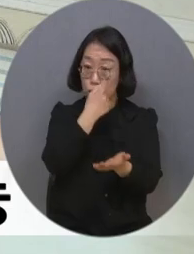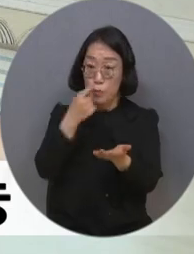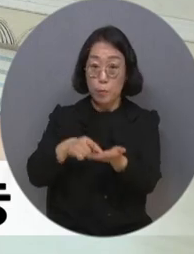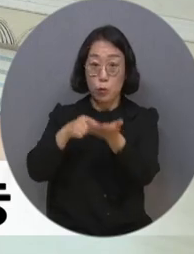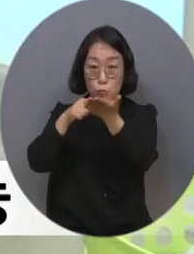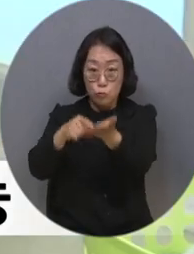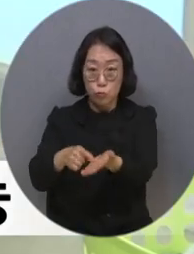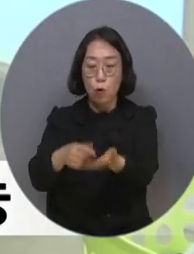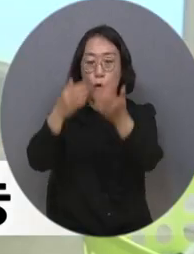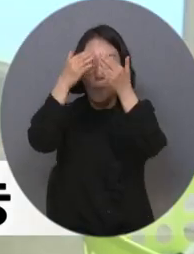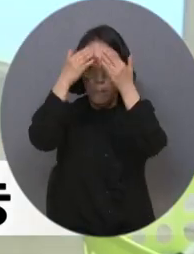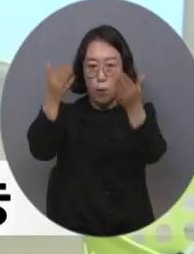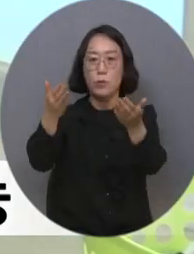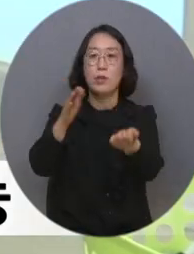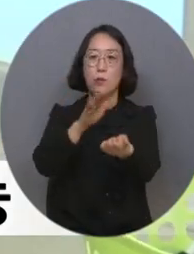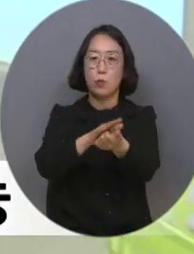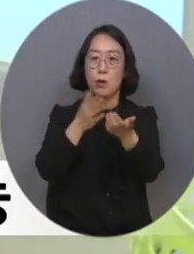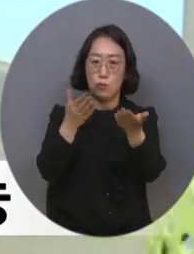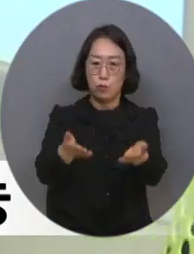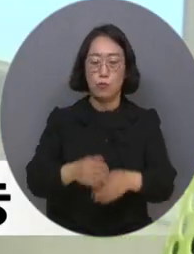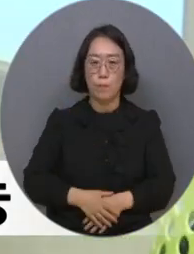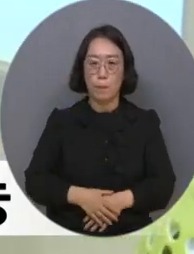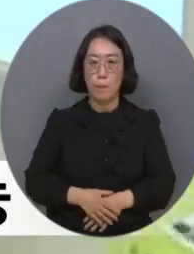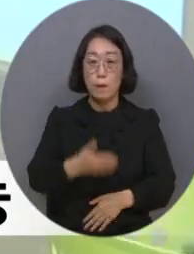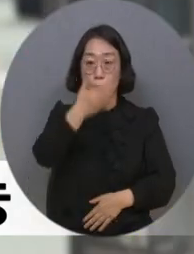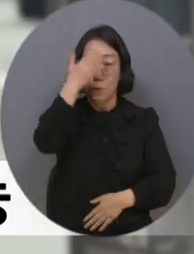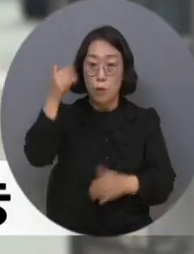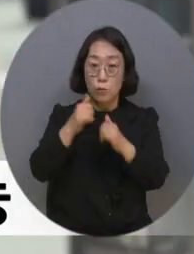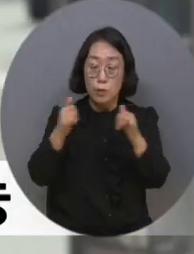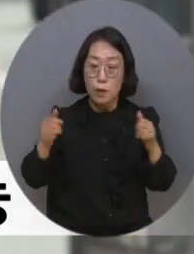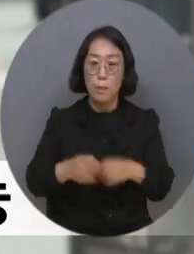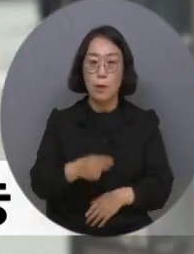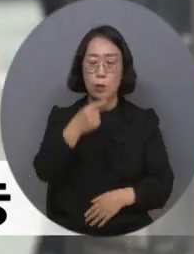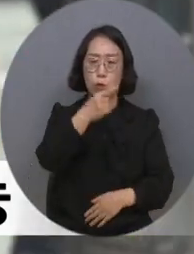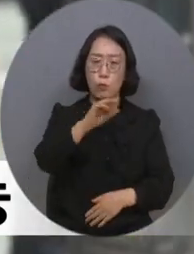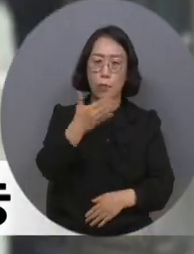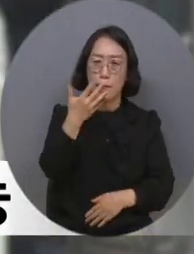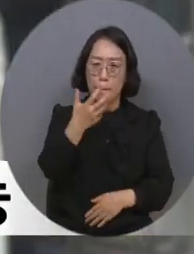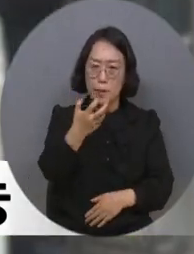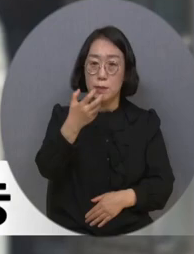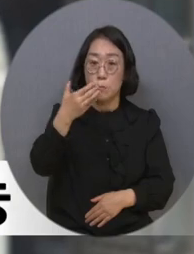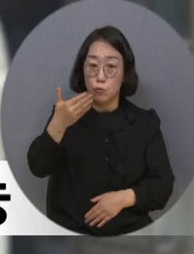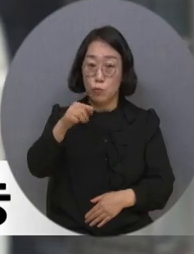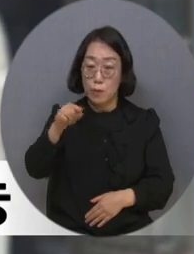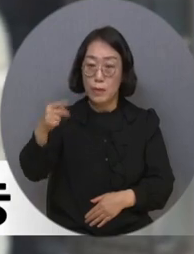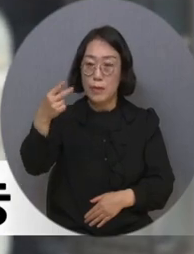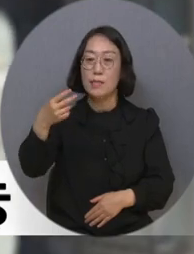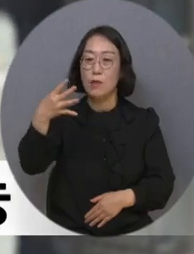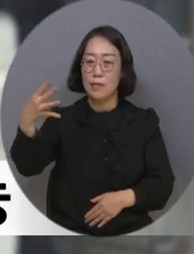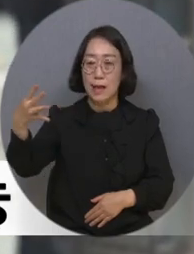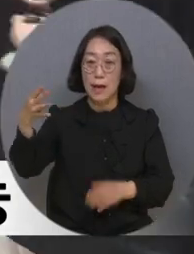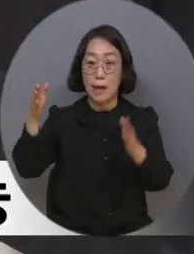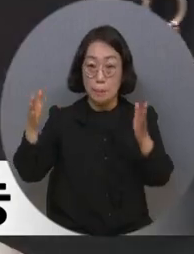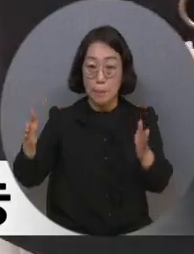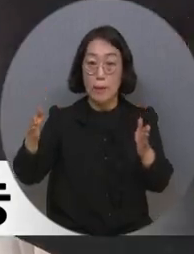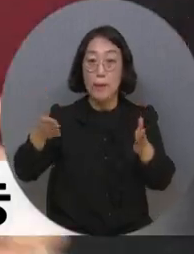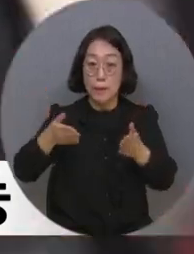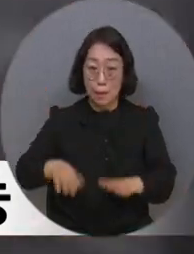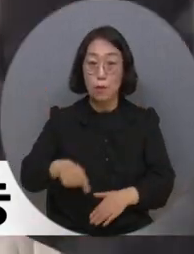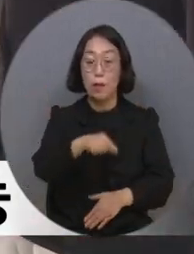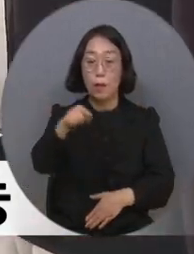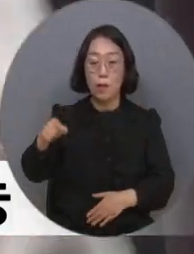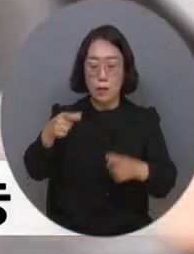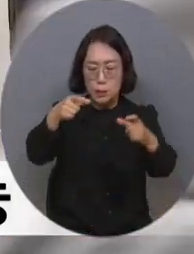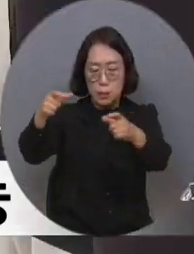부담금이 면제됩니다. 올해 청년 연령기준은 1989년생부터 2004년생까지며 지역별